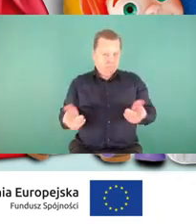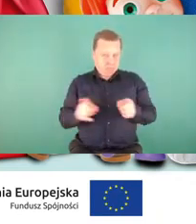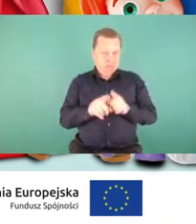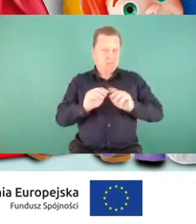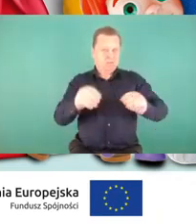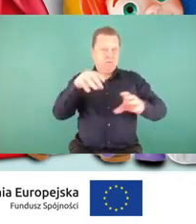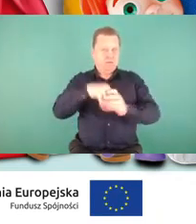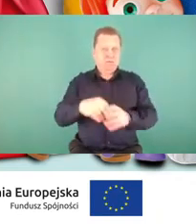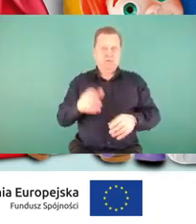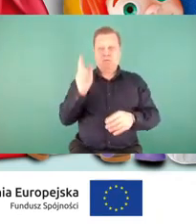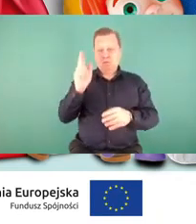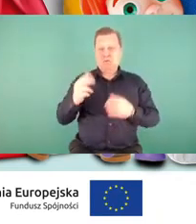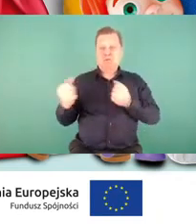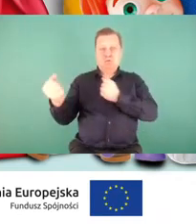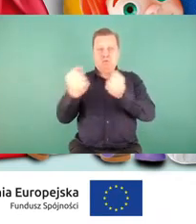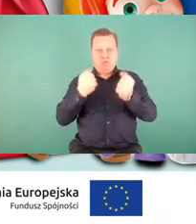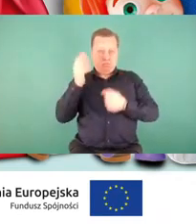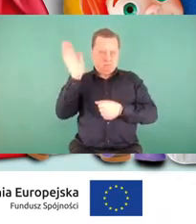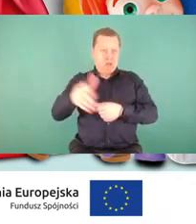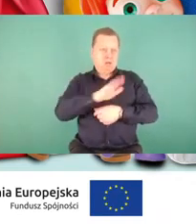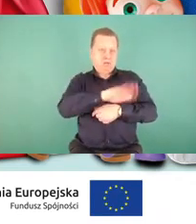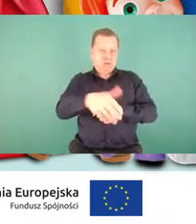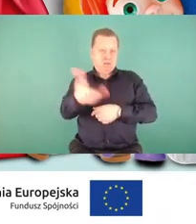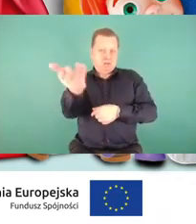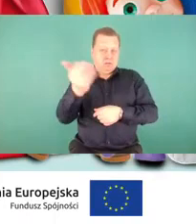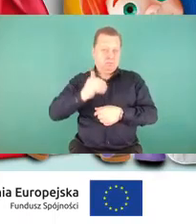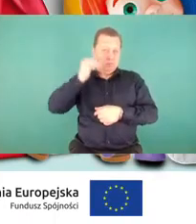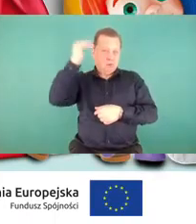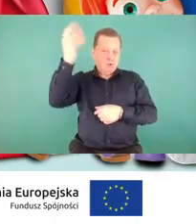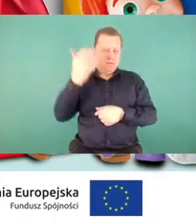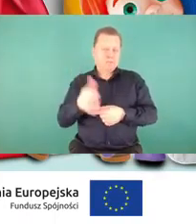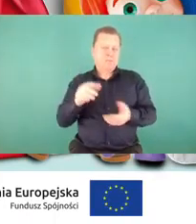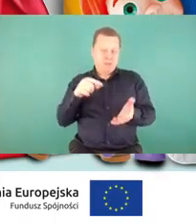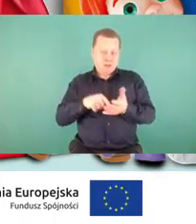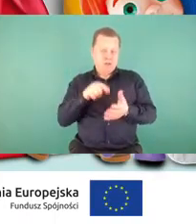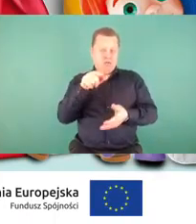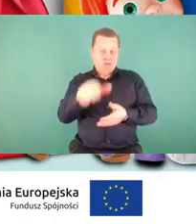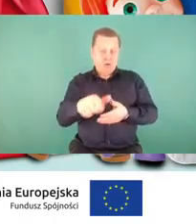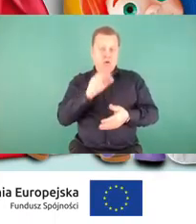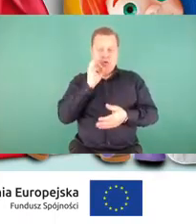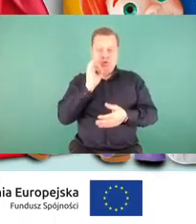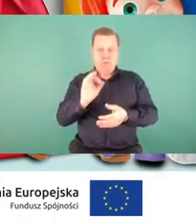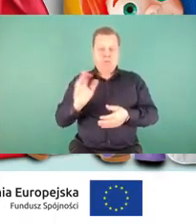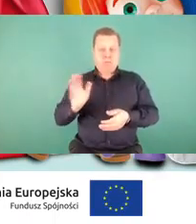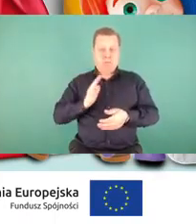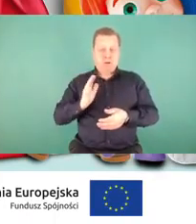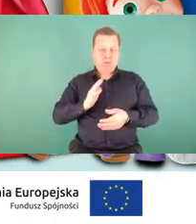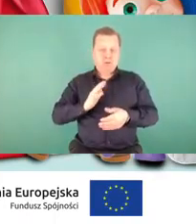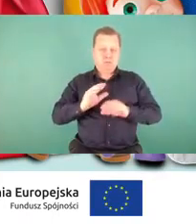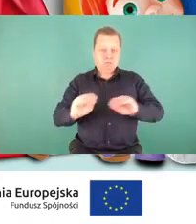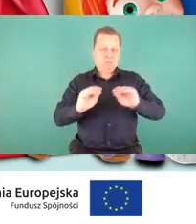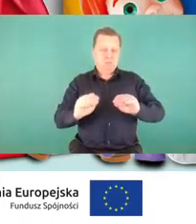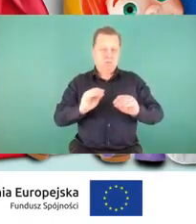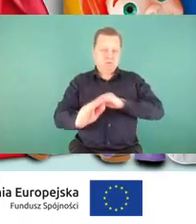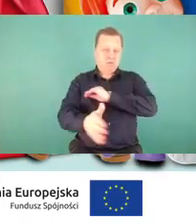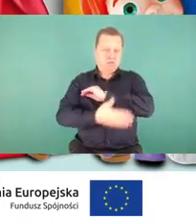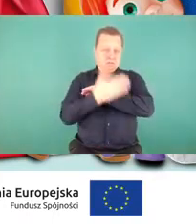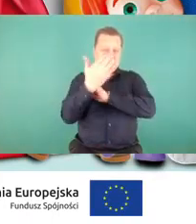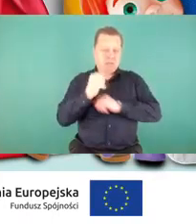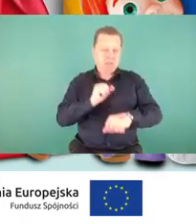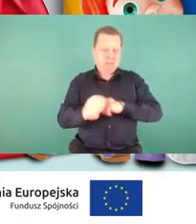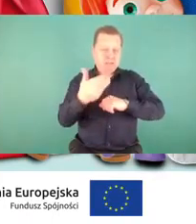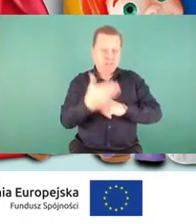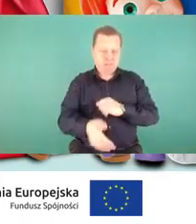użytkownik innych pojazdów. To niezmiernie ważne narzędzie, które wspiera proces poprawy bezpieczeństwa i przede wszystkim jeden z tych głównych,